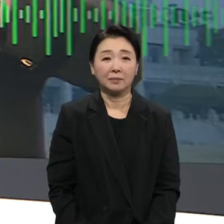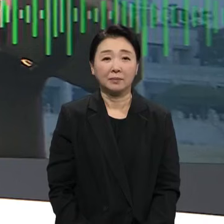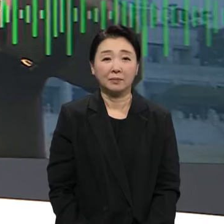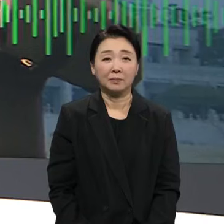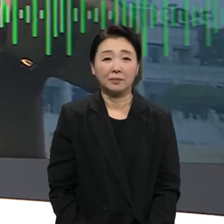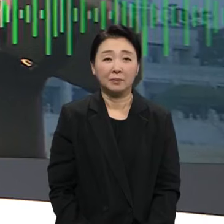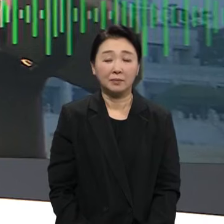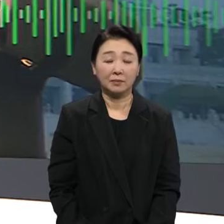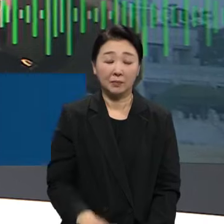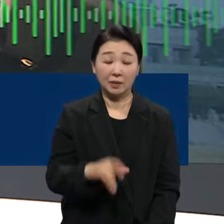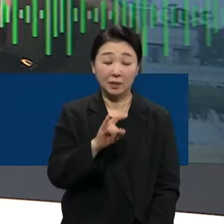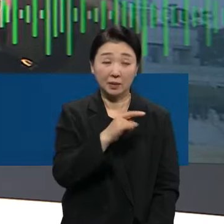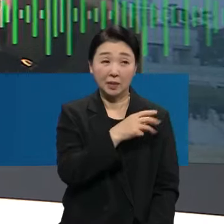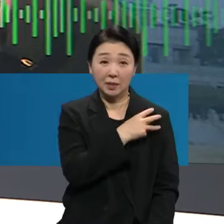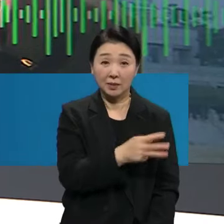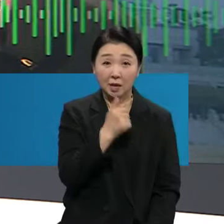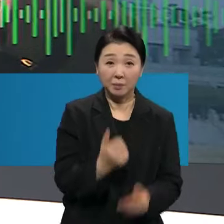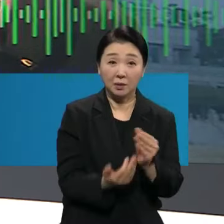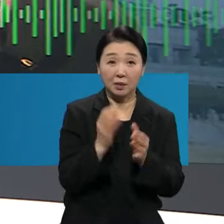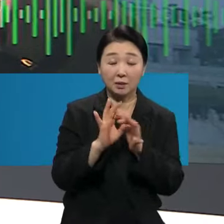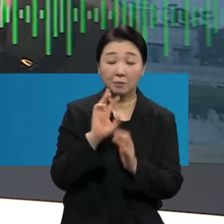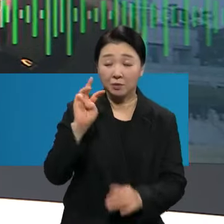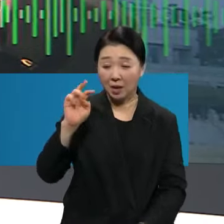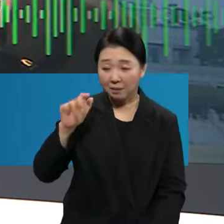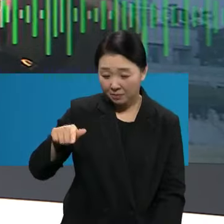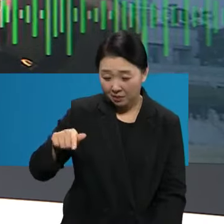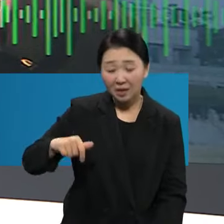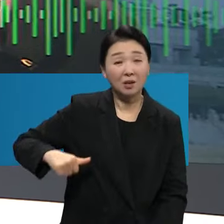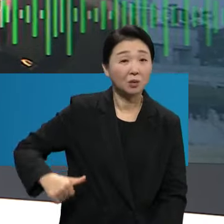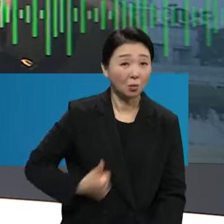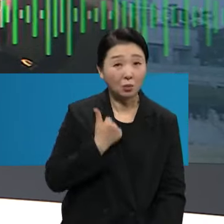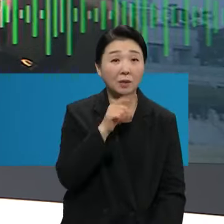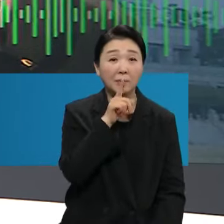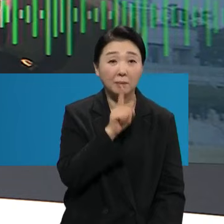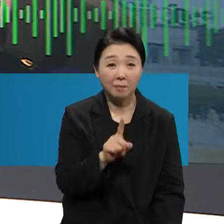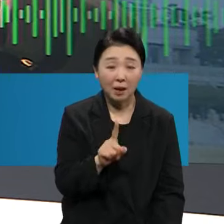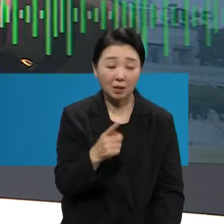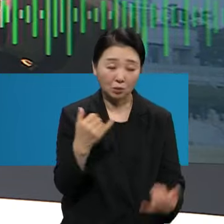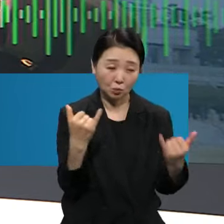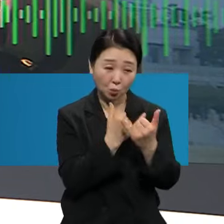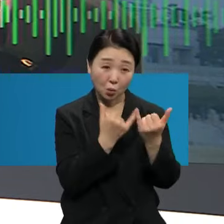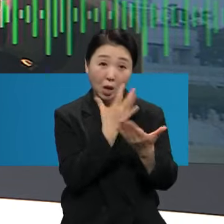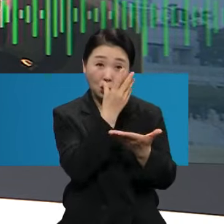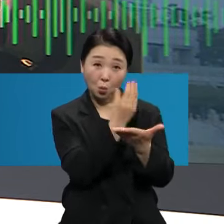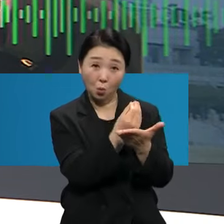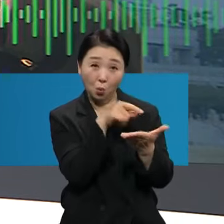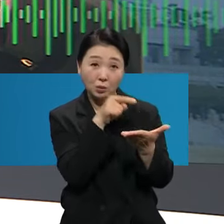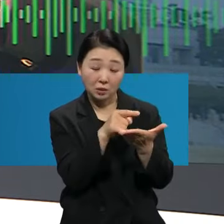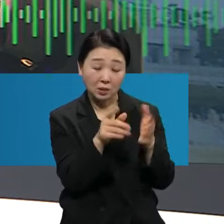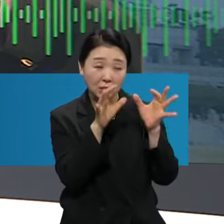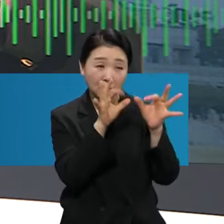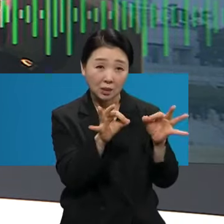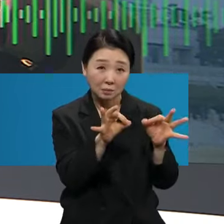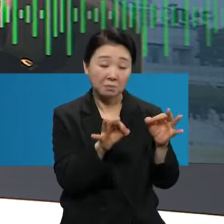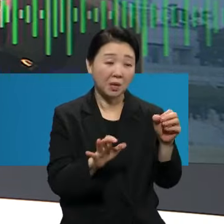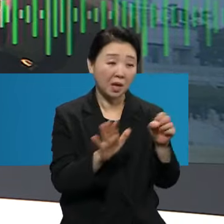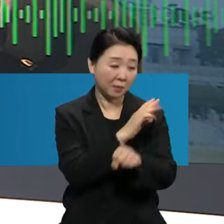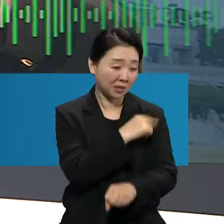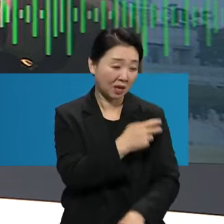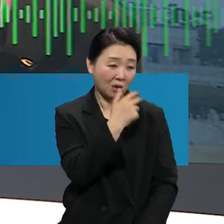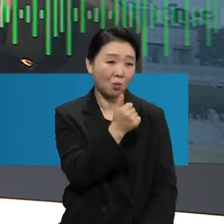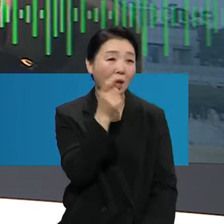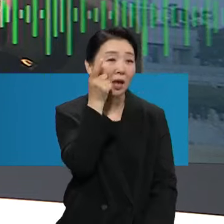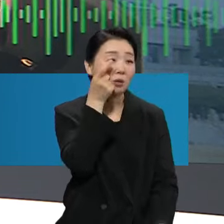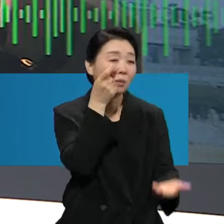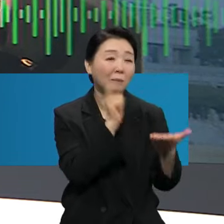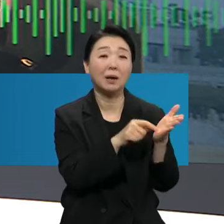최상병 사건과 관련해 VIP가 경로했다고 언급한 통화 녹취는 김계환 해병대 사령관의 휴대전화에서